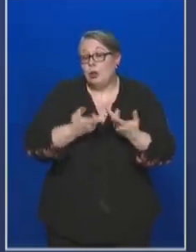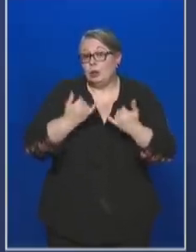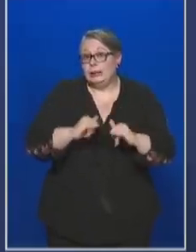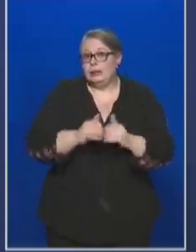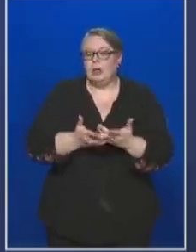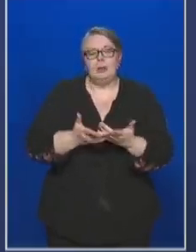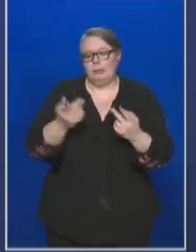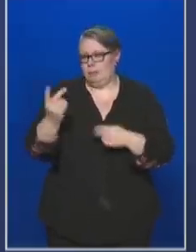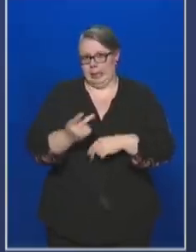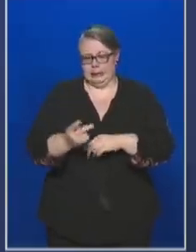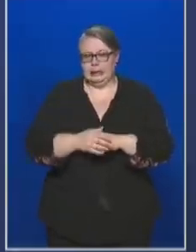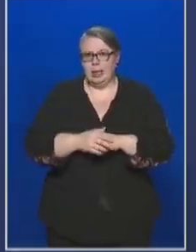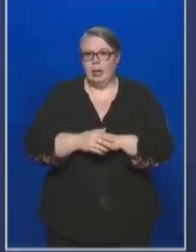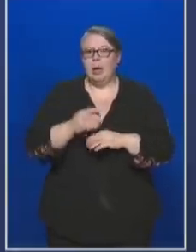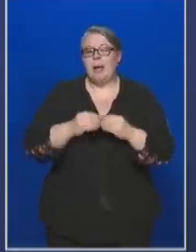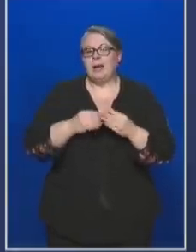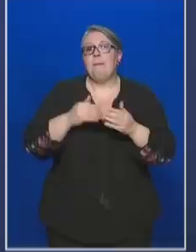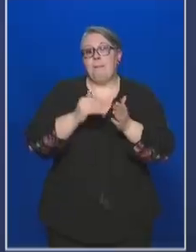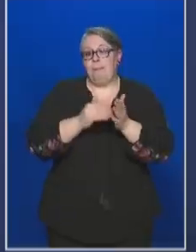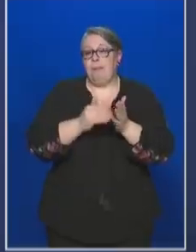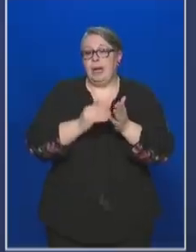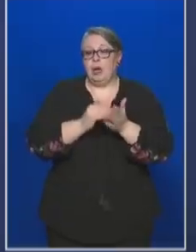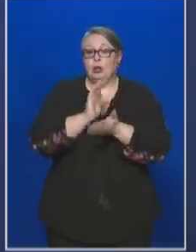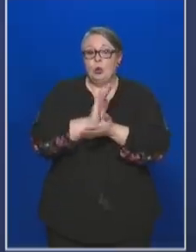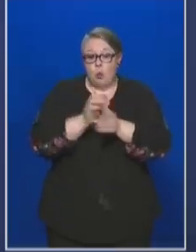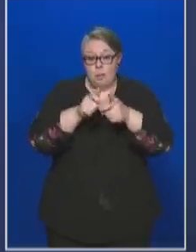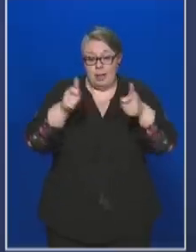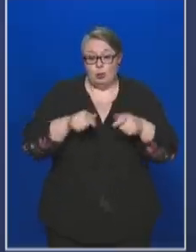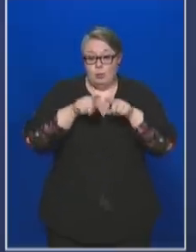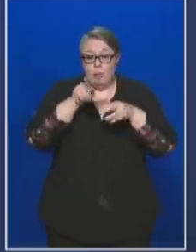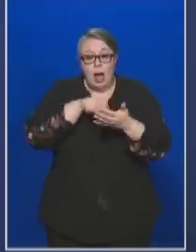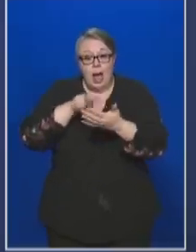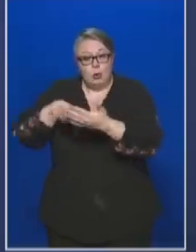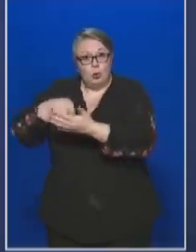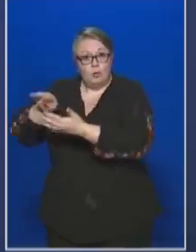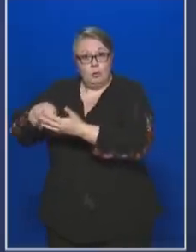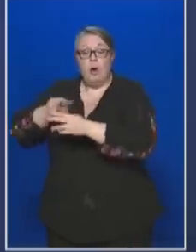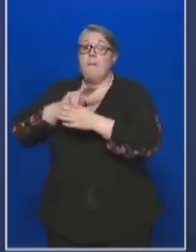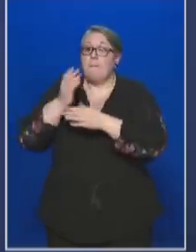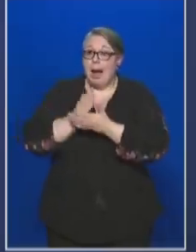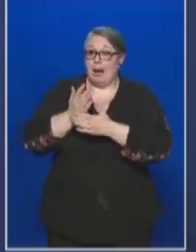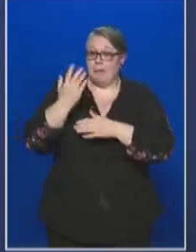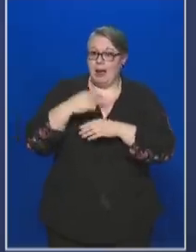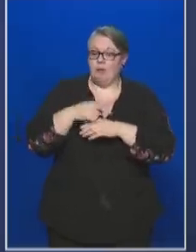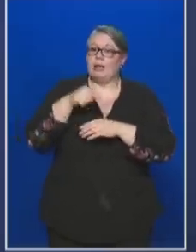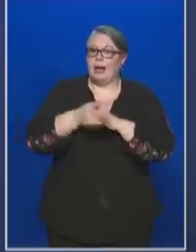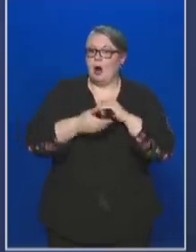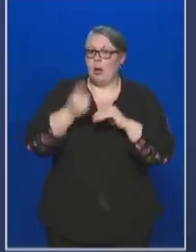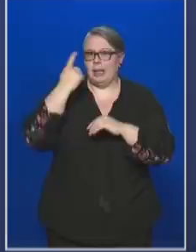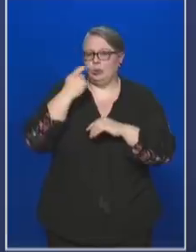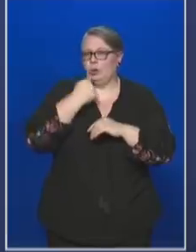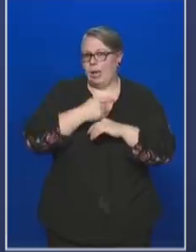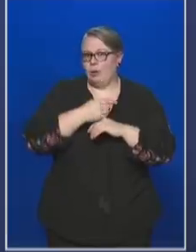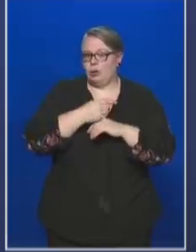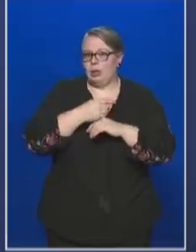nyilvánvaló, hiszen most egyelőre csak a dokumentációt tekintettük át. Nyilván egyéb